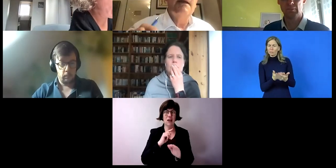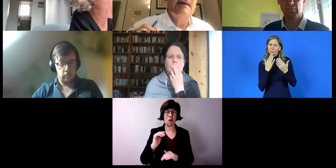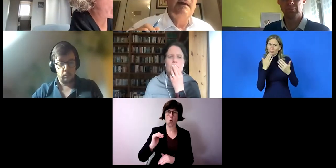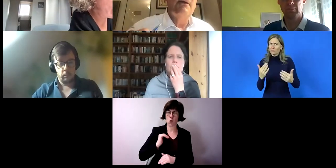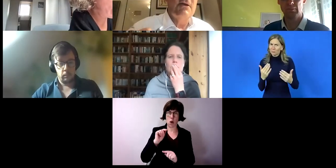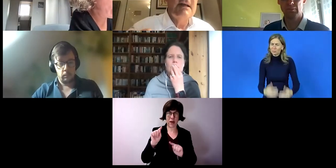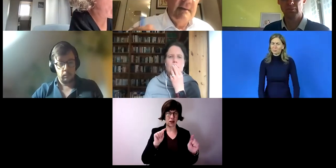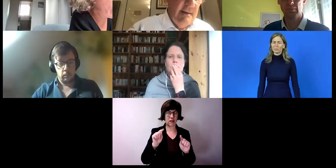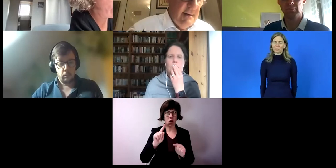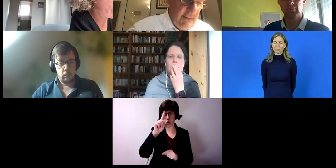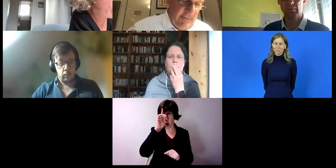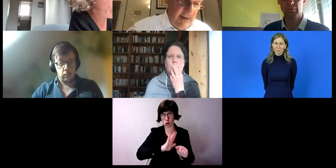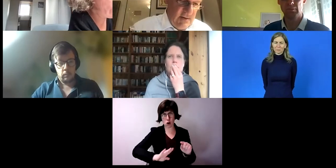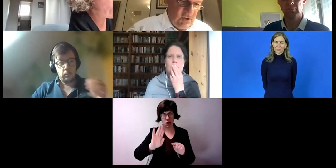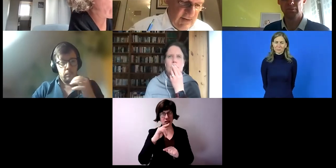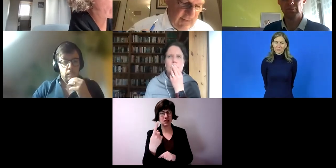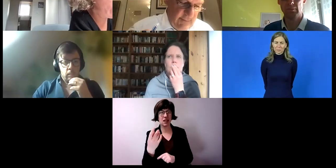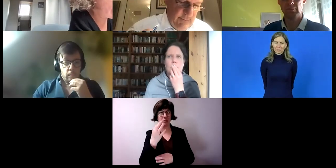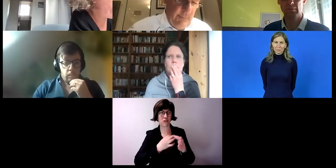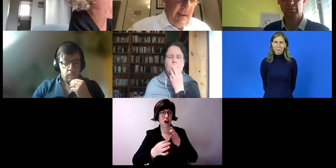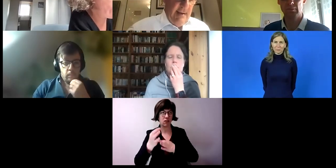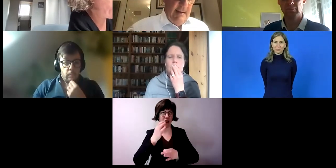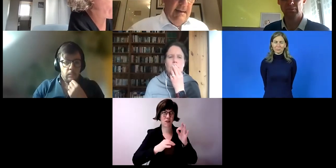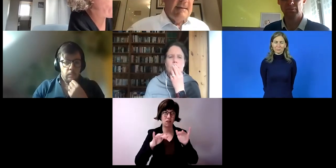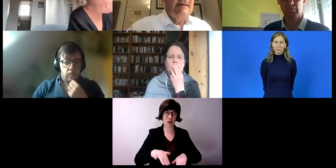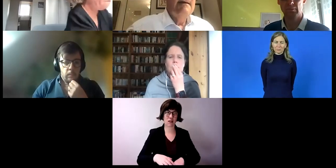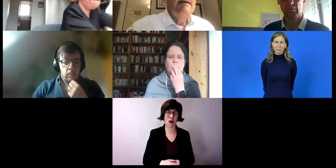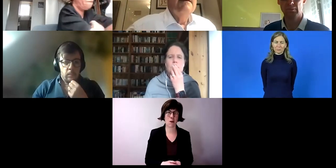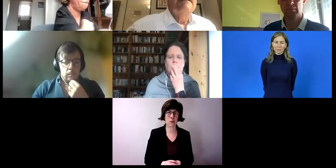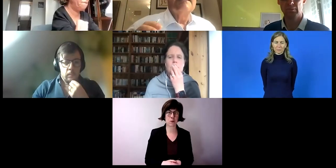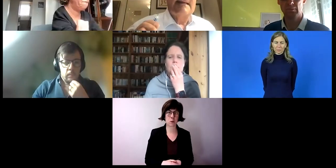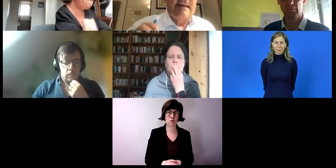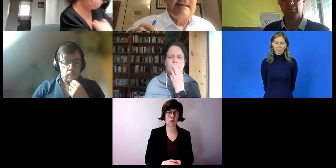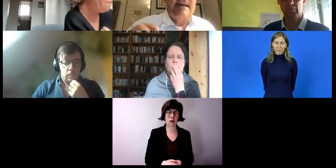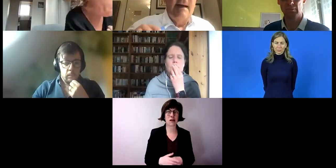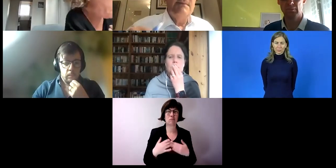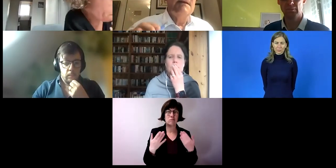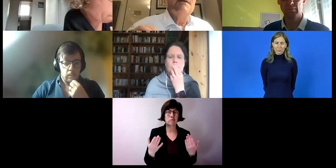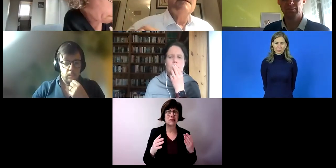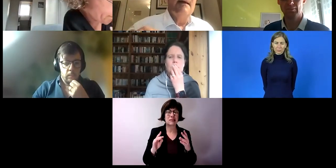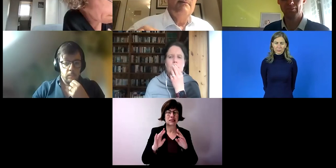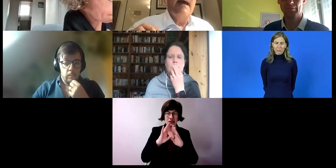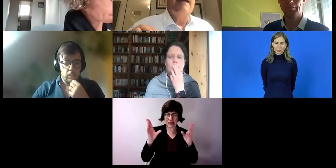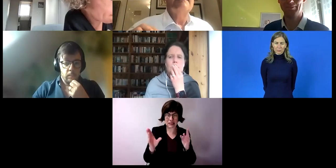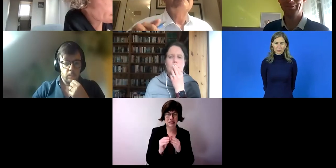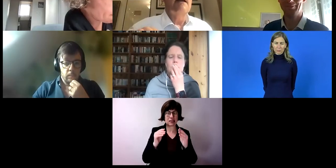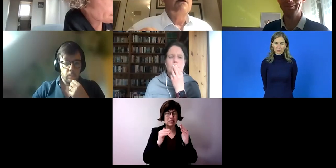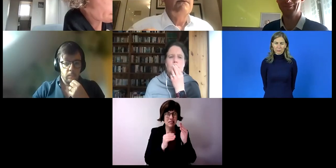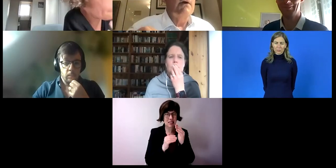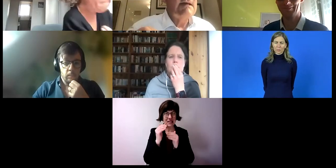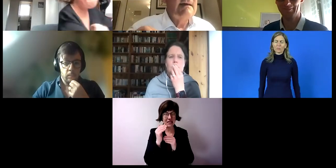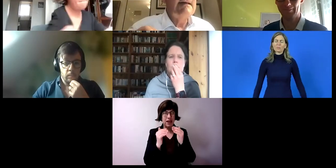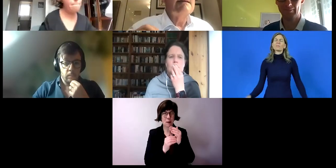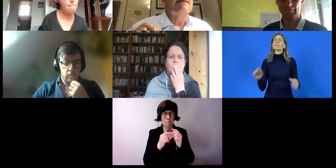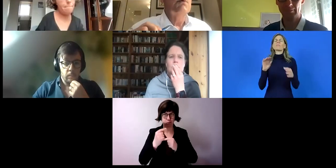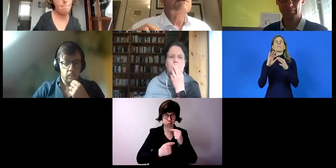und Kollegen in Deutschland, die hier ihre Fragen gestellt haben, ist, dass das gesamte System eigentlich darauf